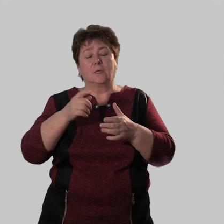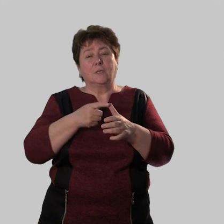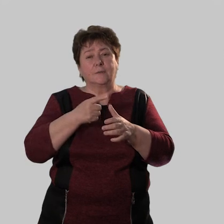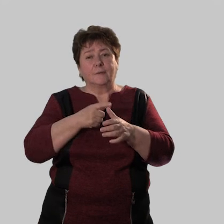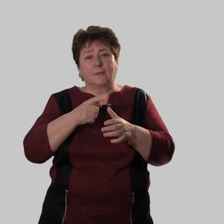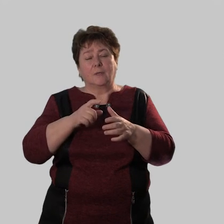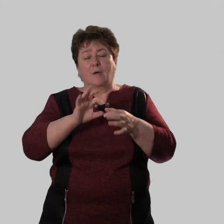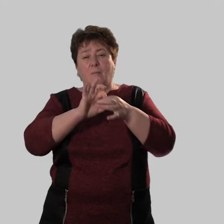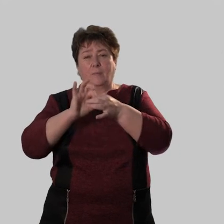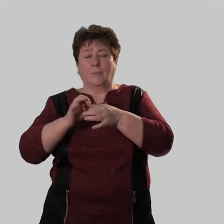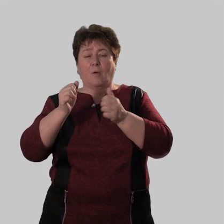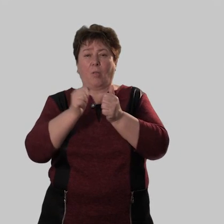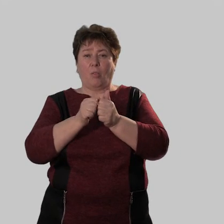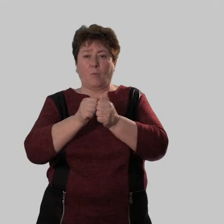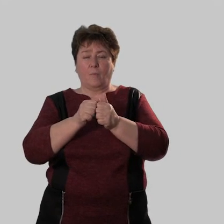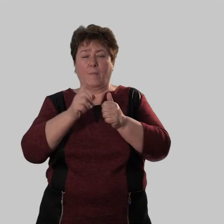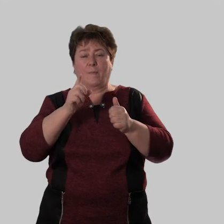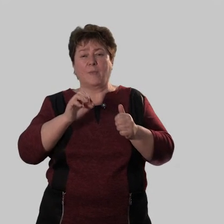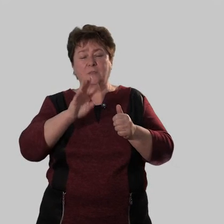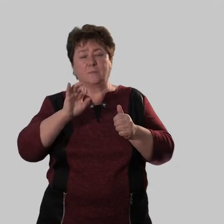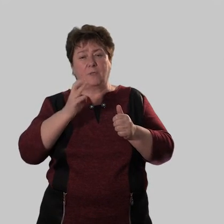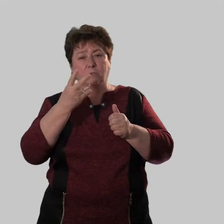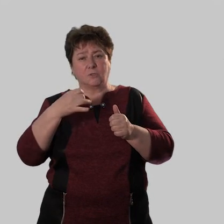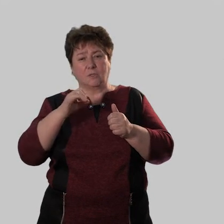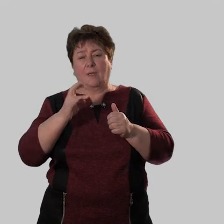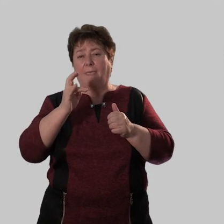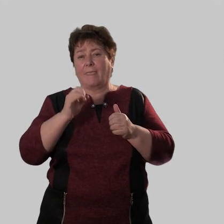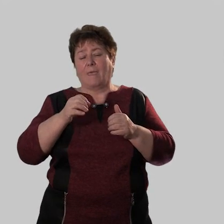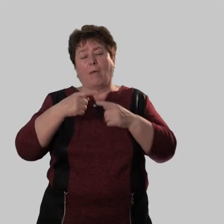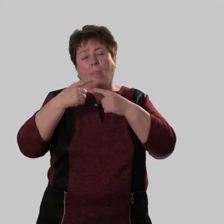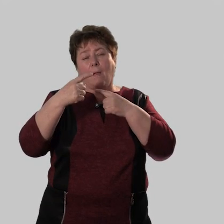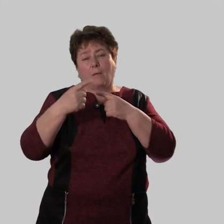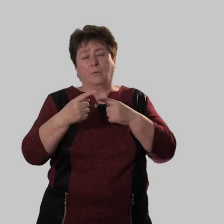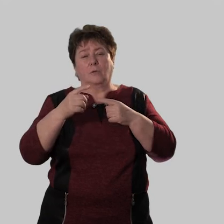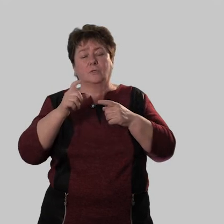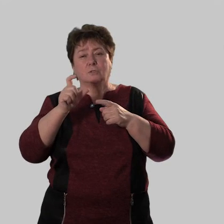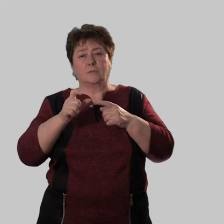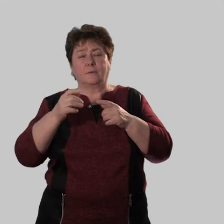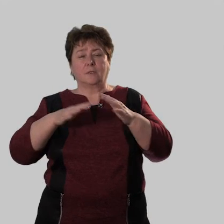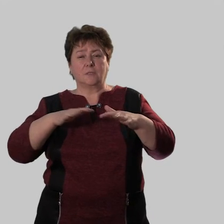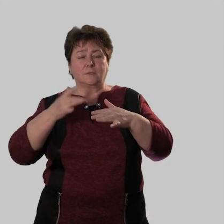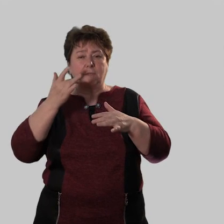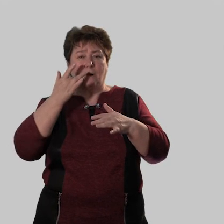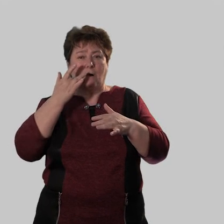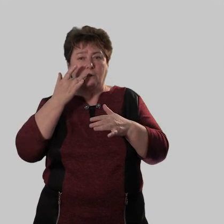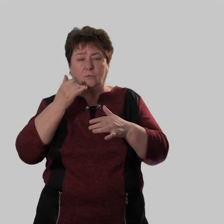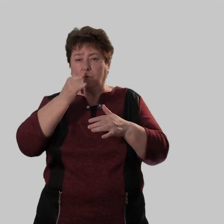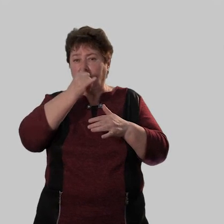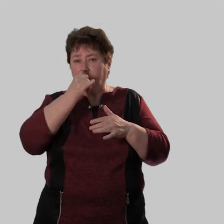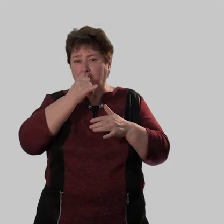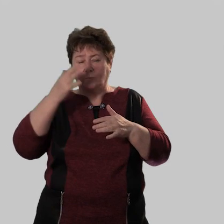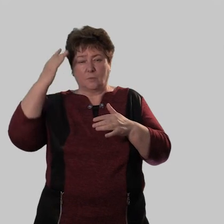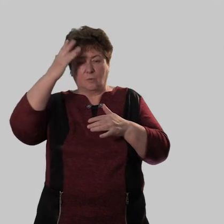Значение фразы «глупый», «беспечный», «недалекий человек», действия которого не